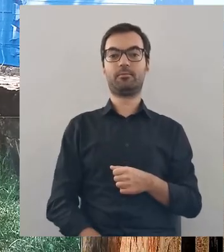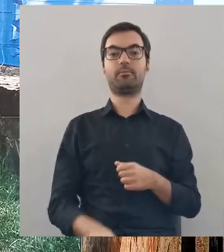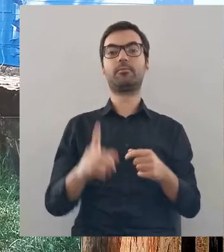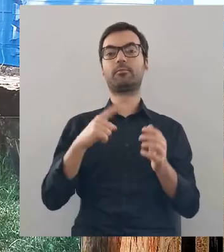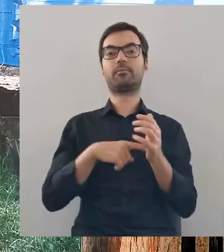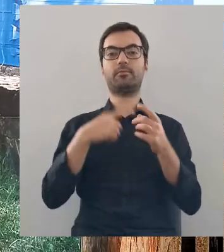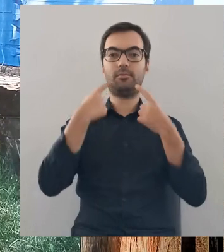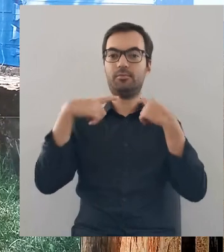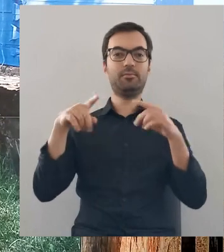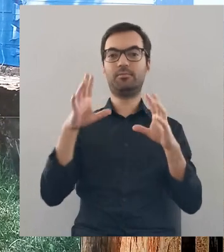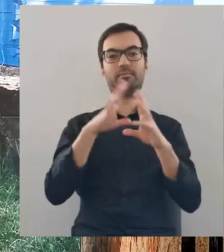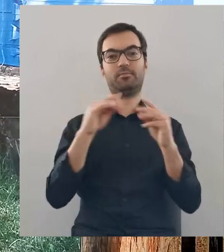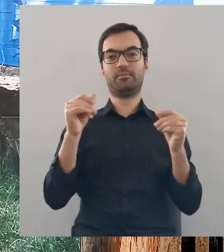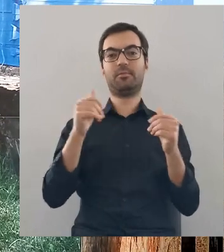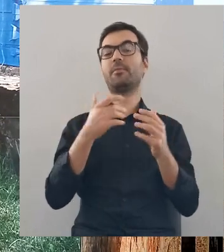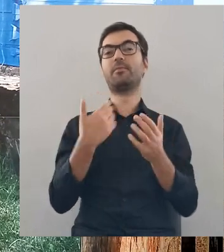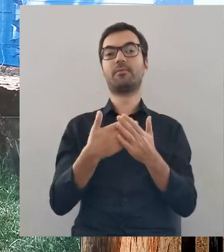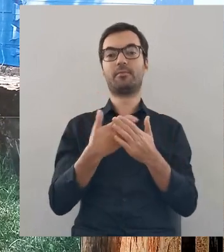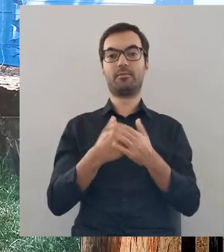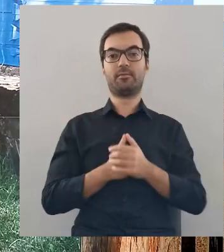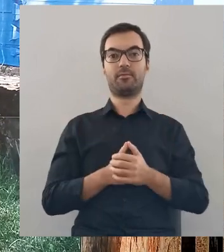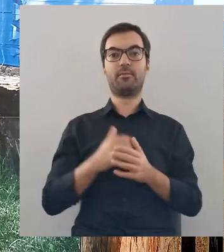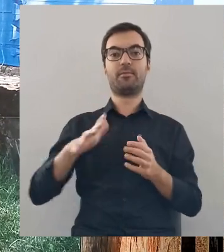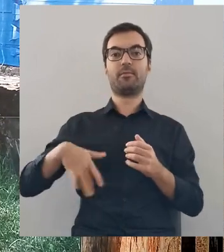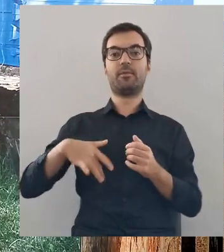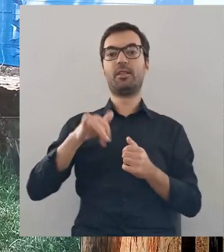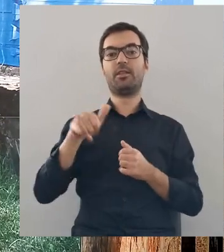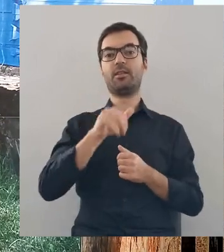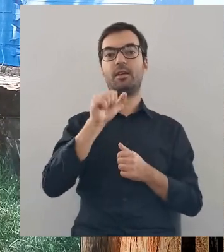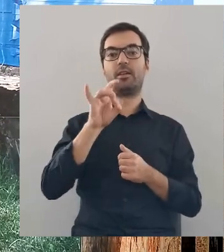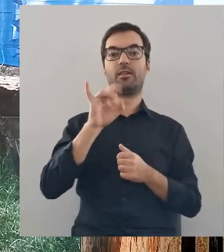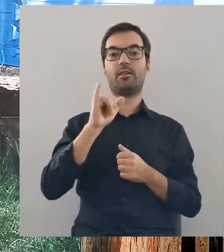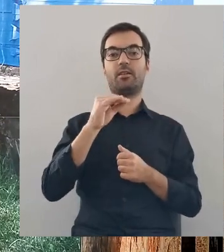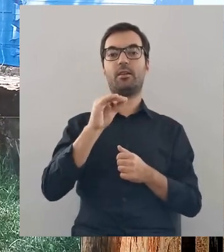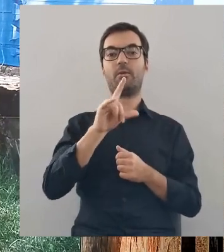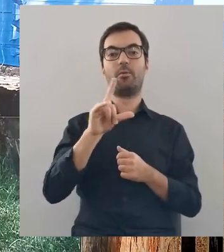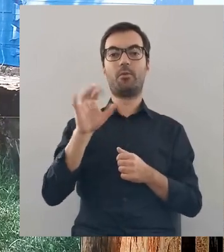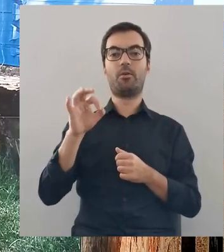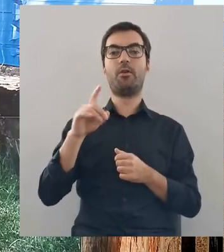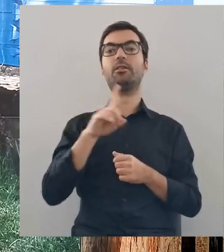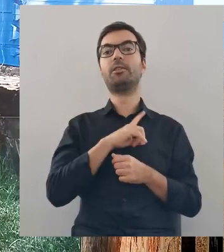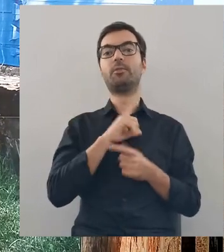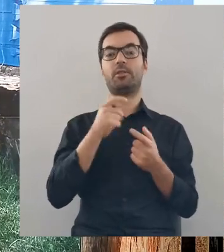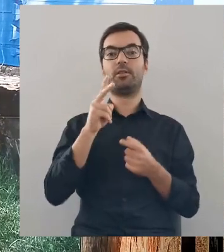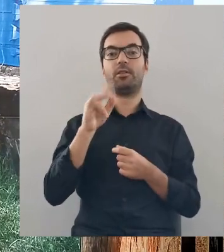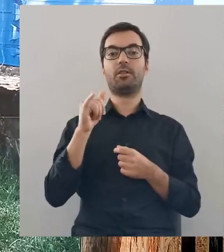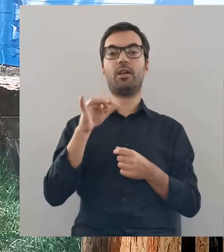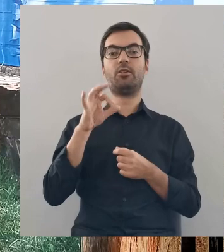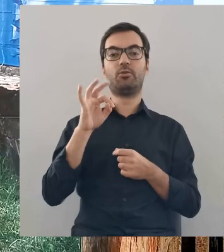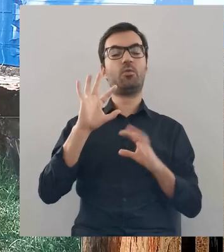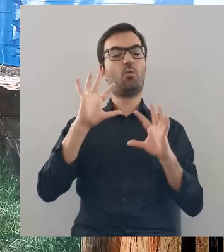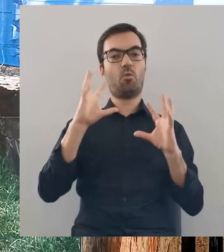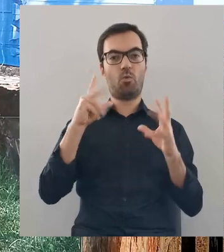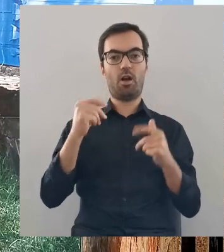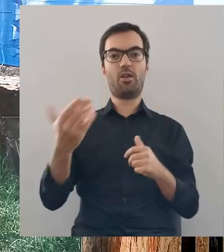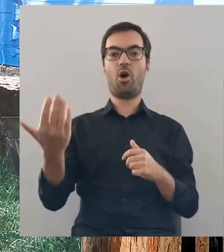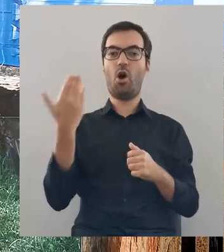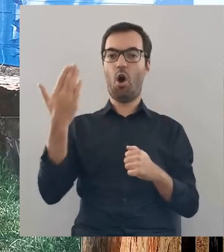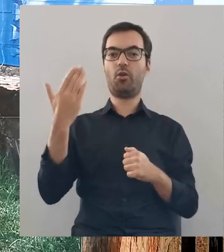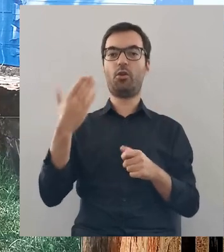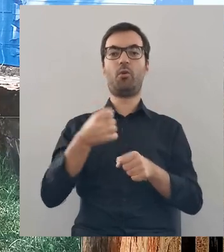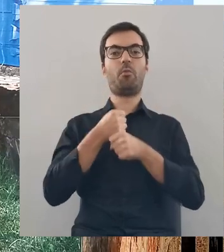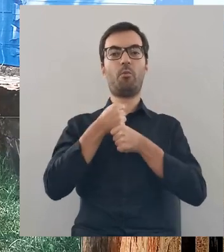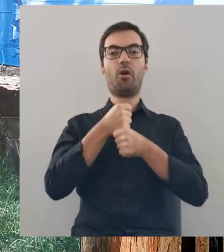Ale te plotki dosyć szybko zostały wytłumione, ponieważ książe Jagiełło zadbał o to, żeby Kiejstut miał godny